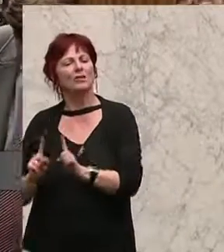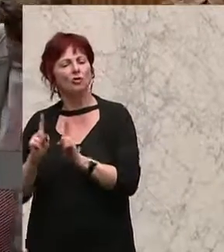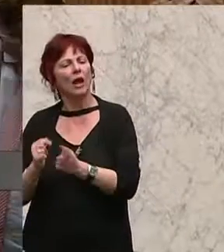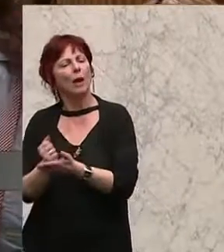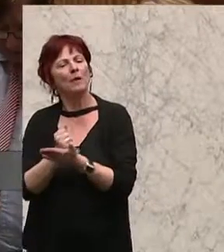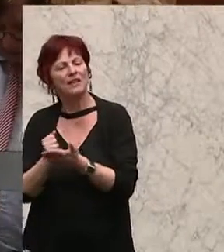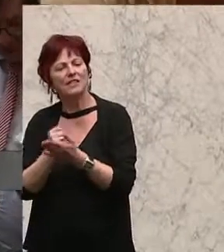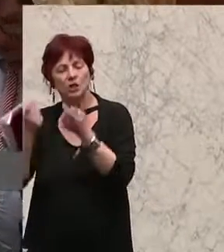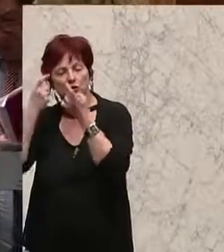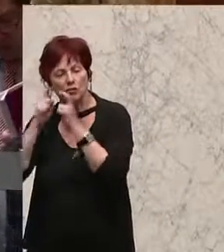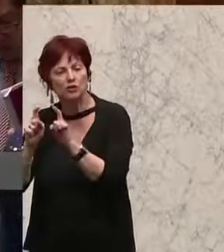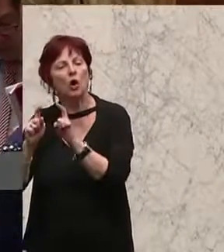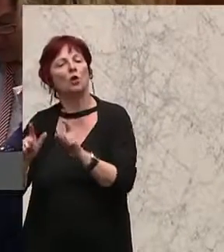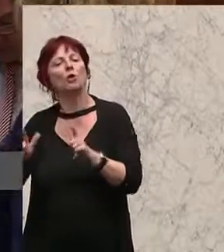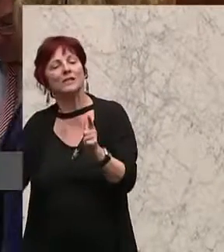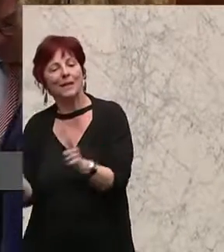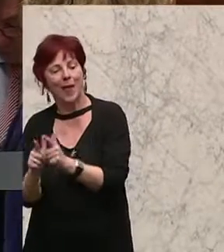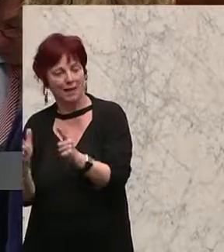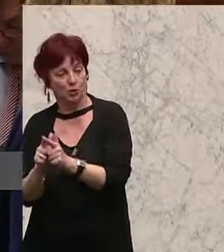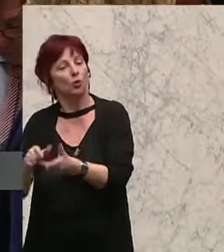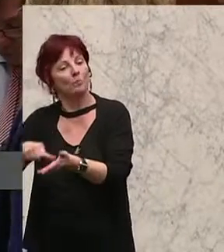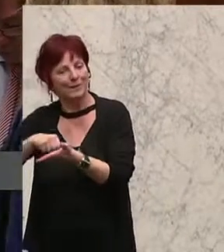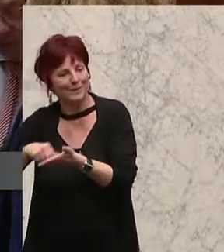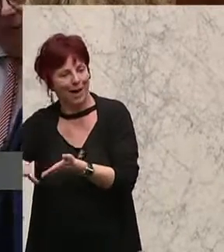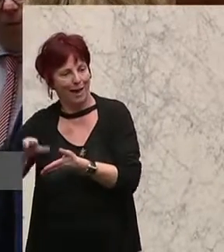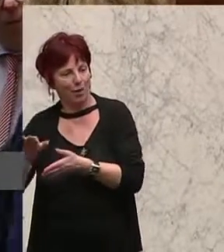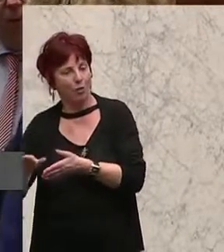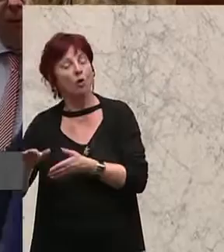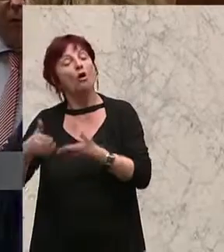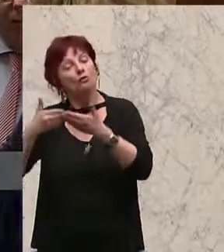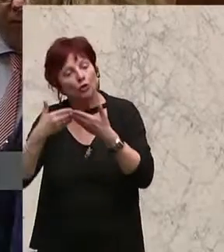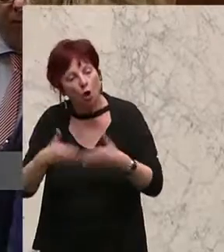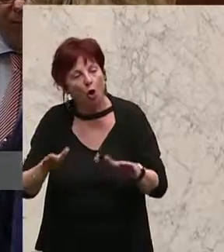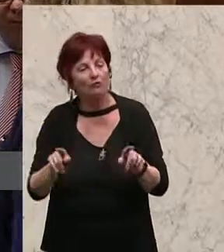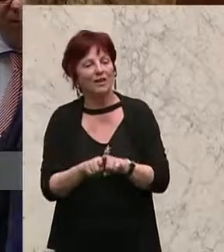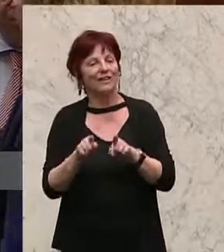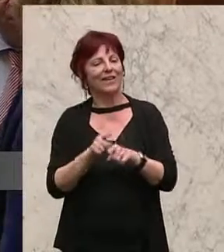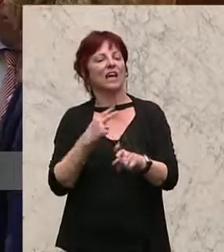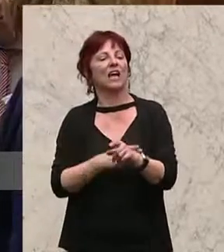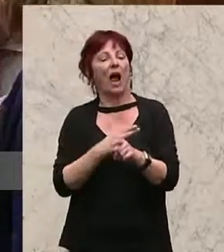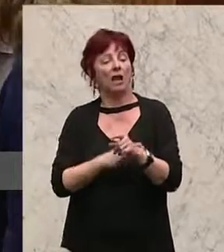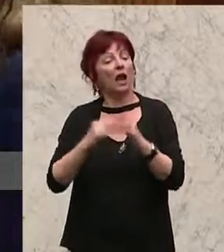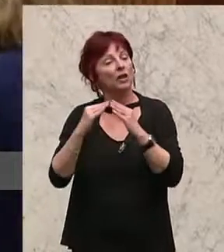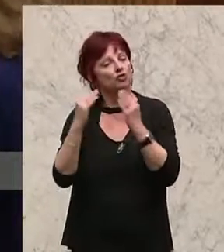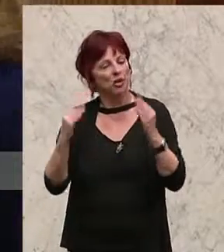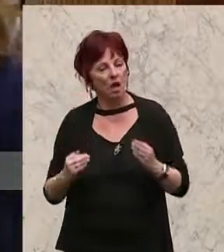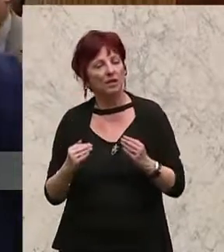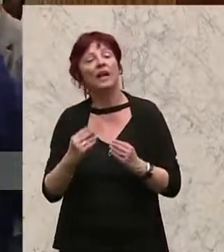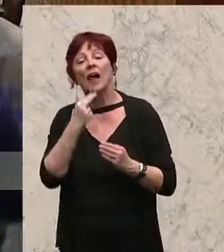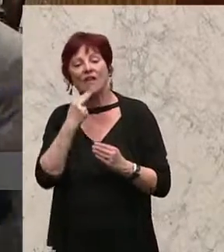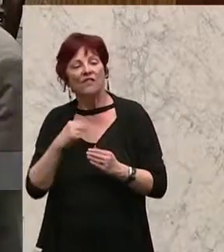Änderung in der Abgeltung medizinischer Versorgung in Justizanstalten. In den vergangenen Jahren haben sich die Krankenhauskosten der